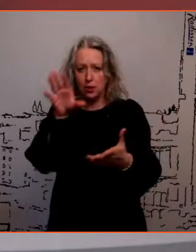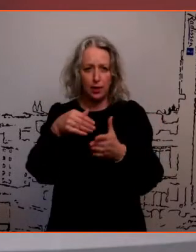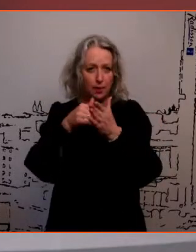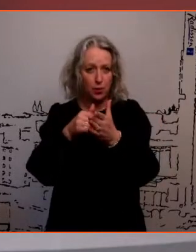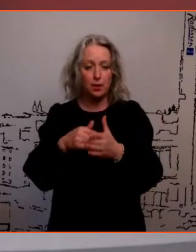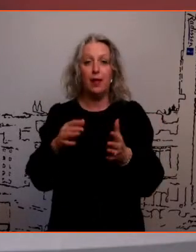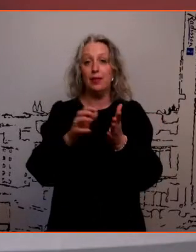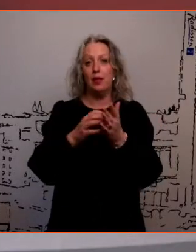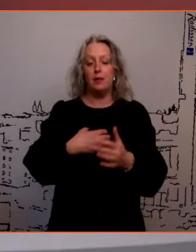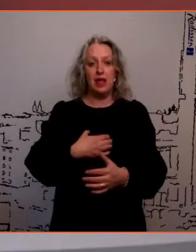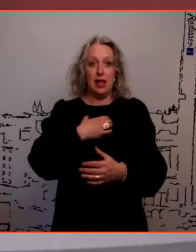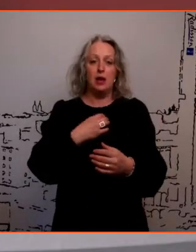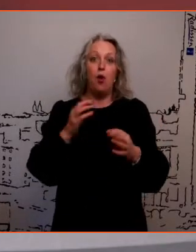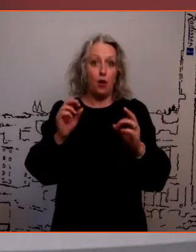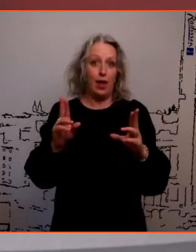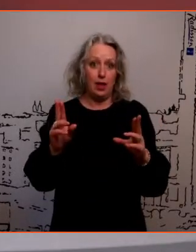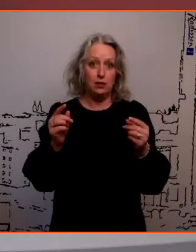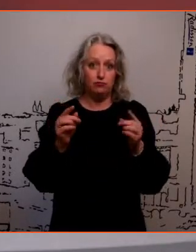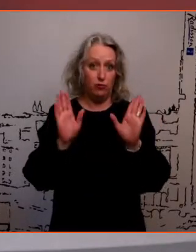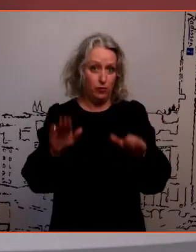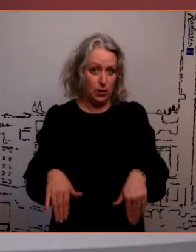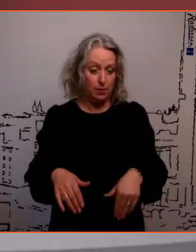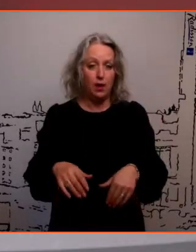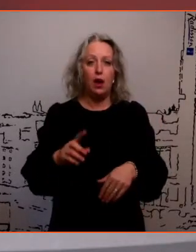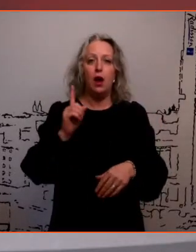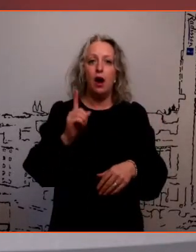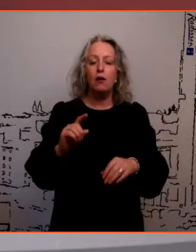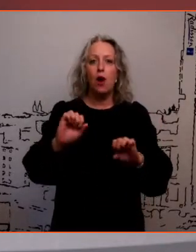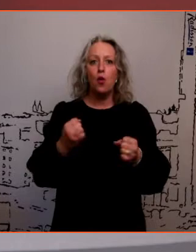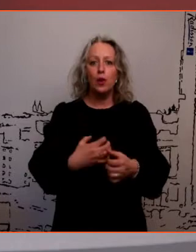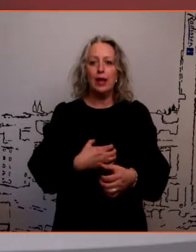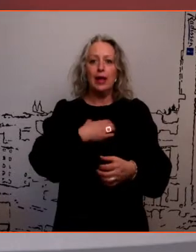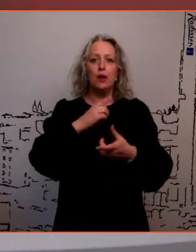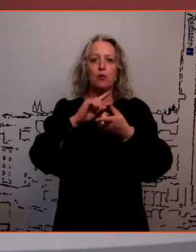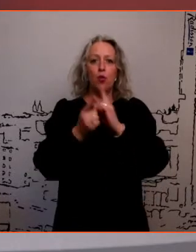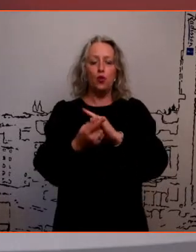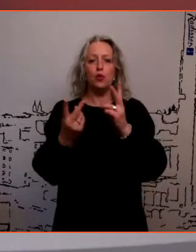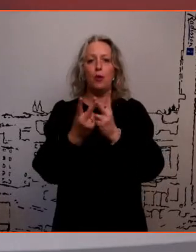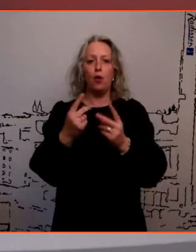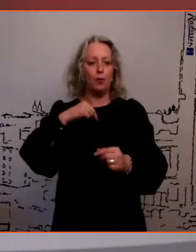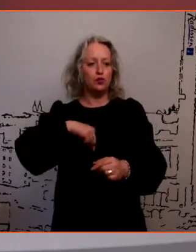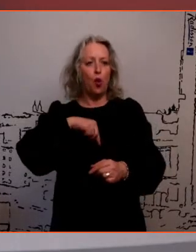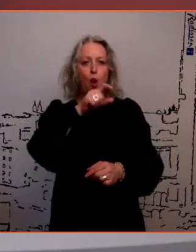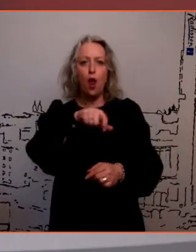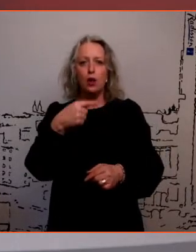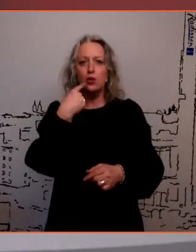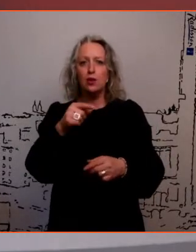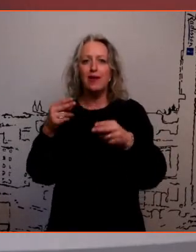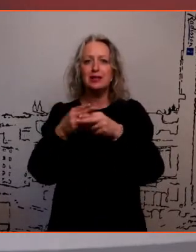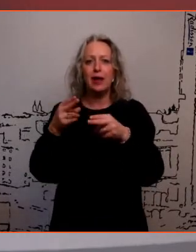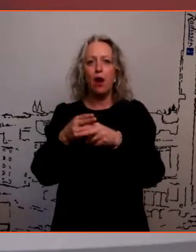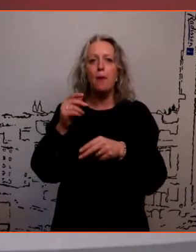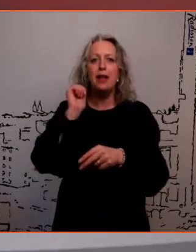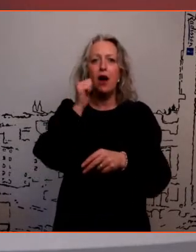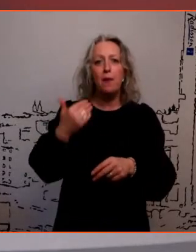et see hirm selles mõttes on nagu okei, aga kui ta muutub selliseks, mis psüholoogid ka kinnitavad, et ta hakkab segama igapäeva elu,